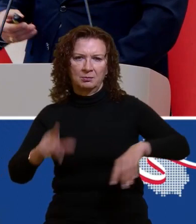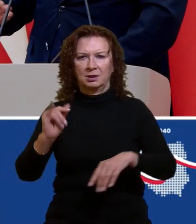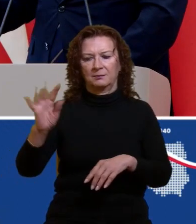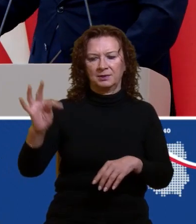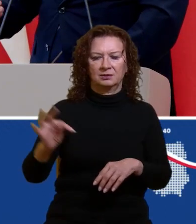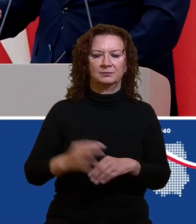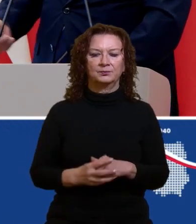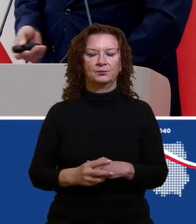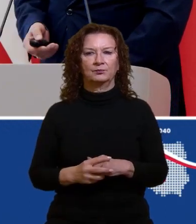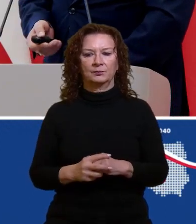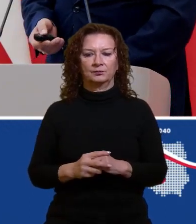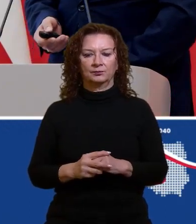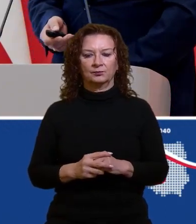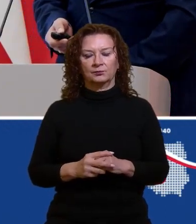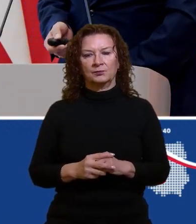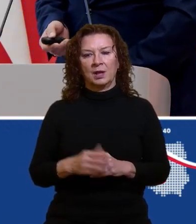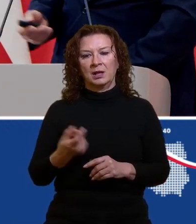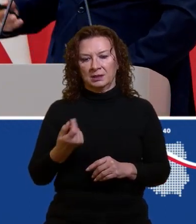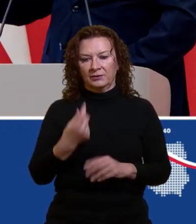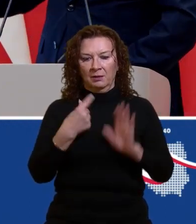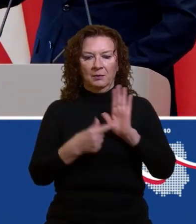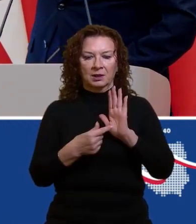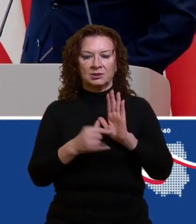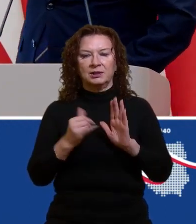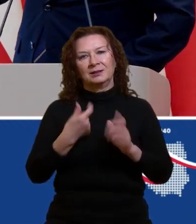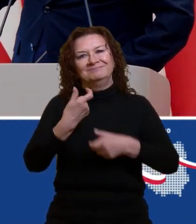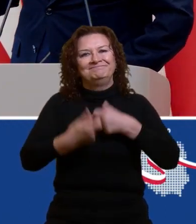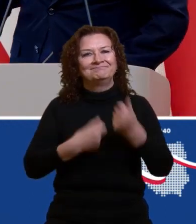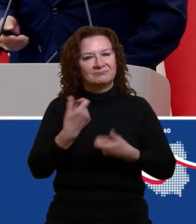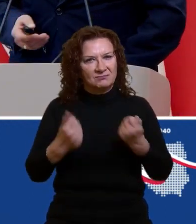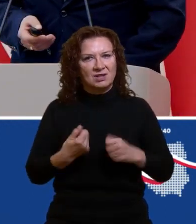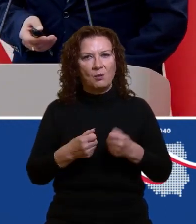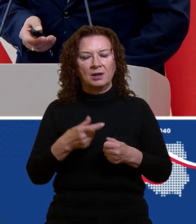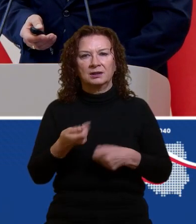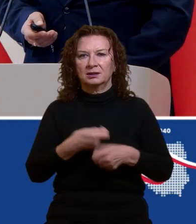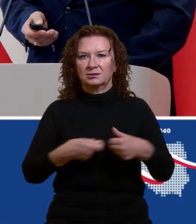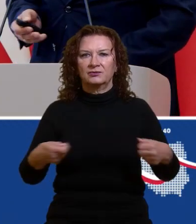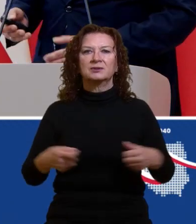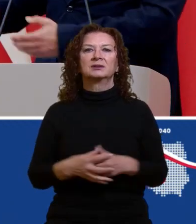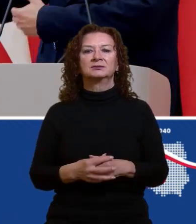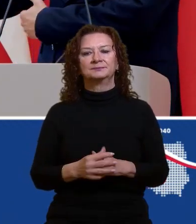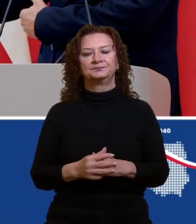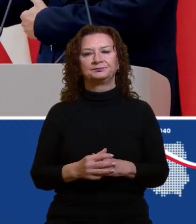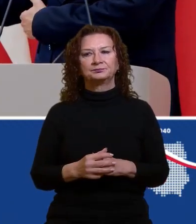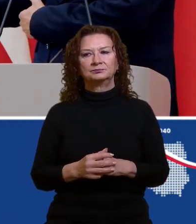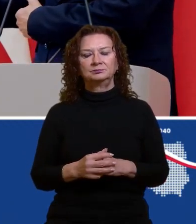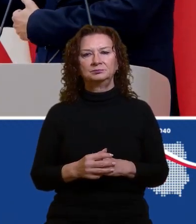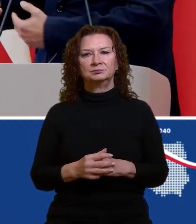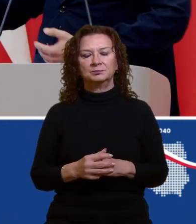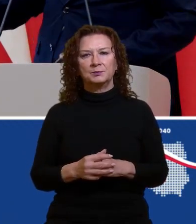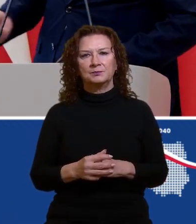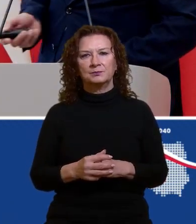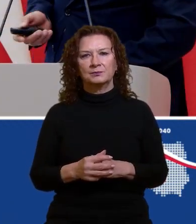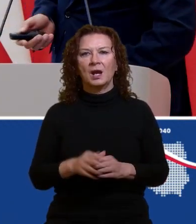pokażę w jaki sposób te rozwiązania działają na poszczególne grupy decylowe w ramach podatników PIT, natomiast no ulga związana ze